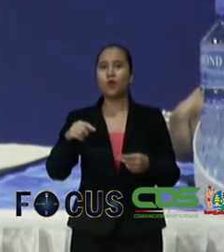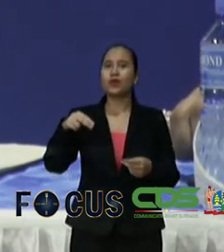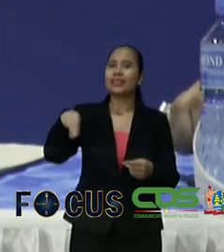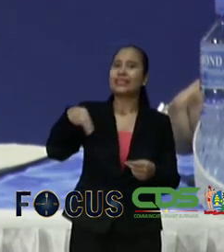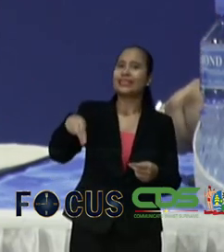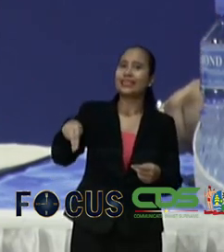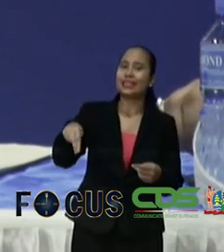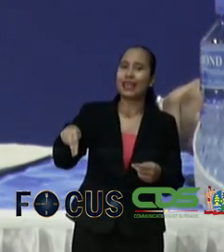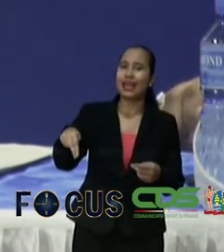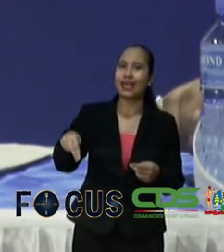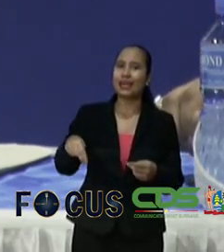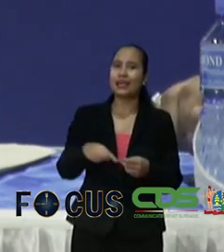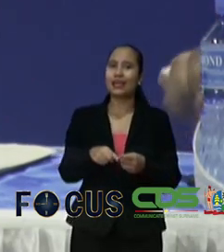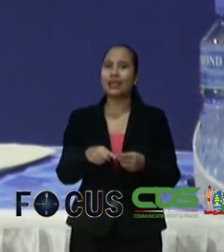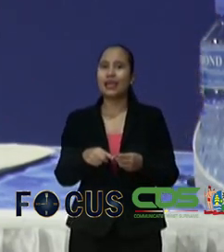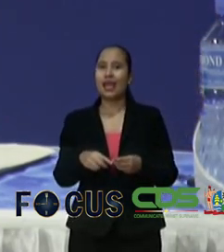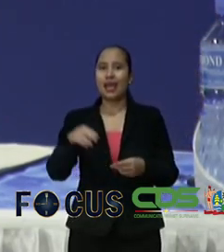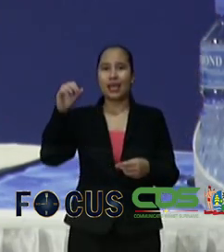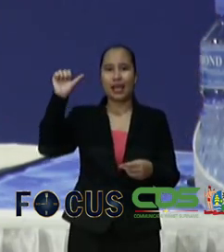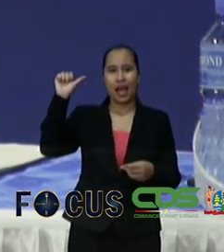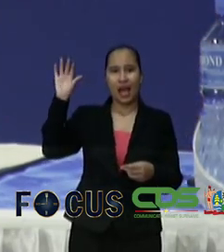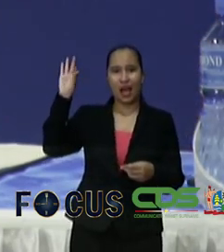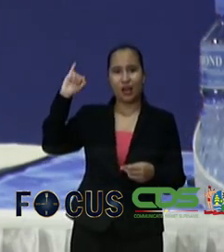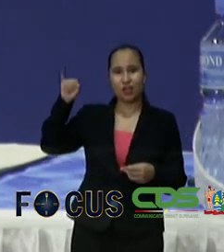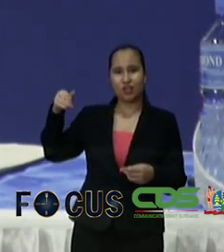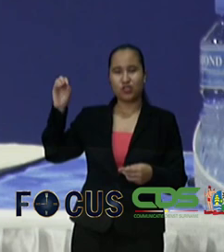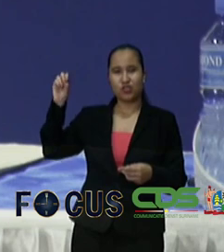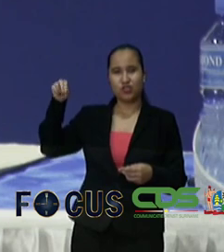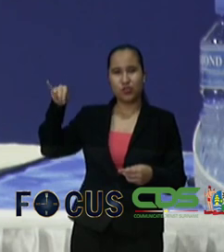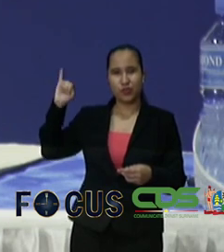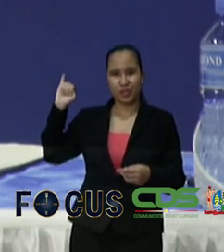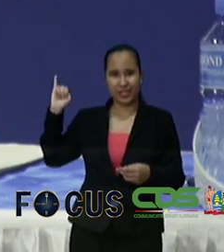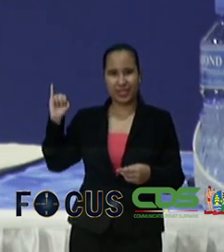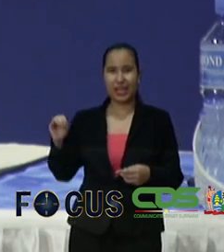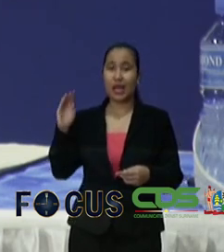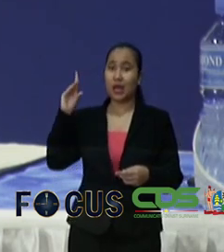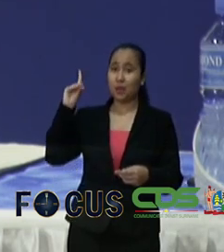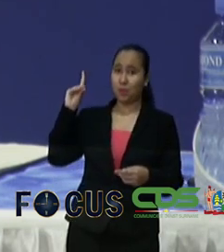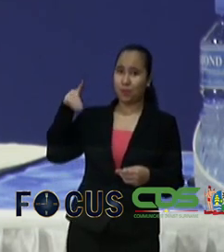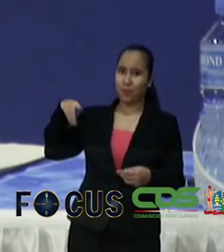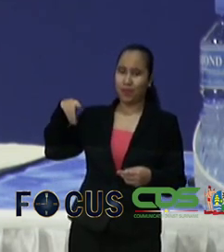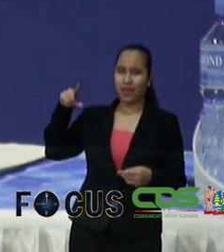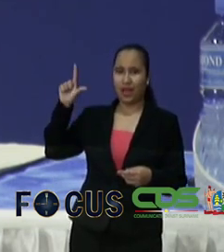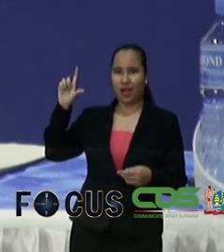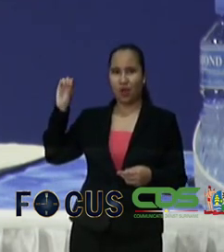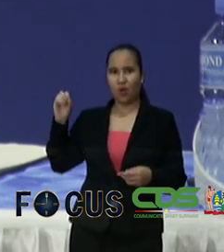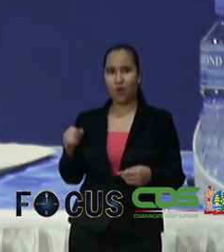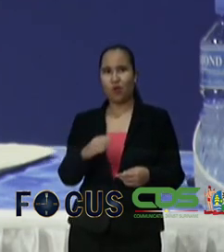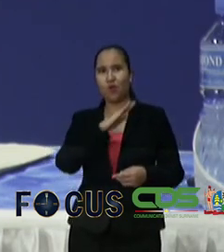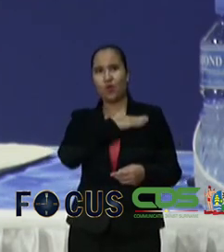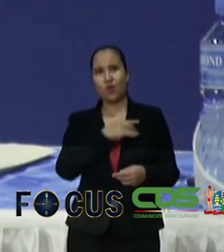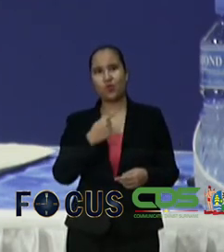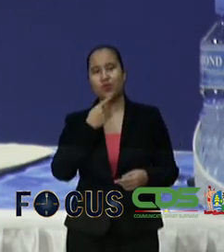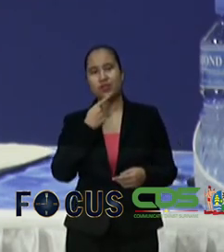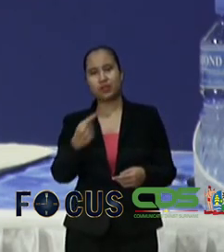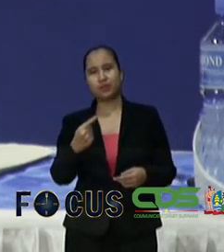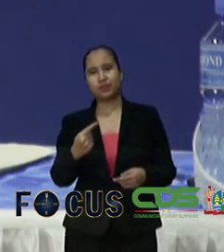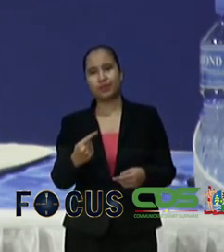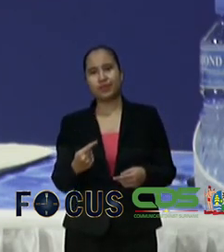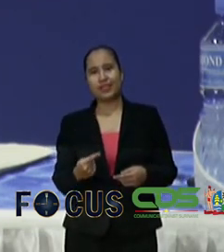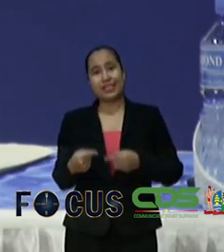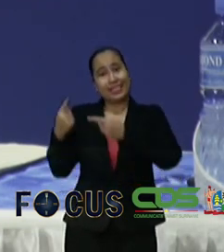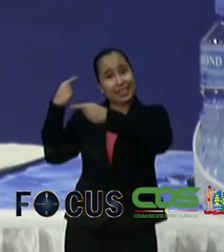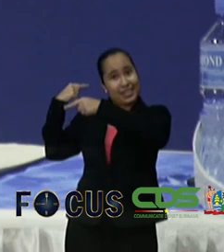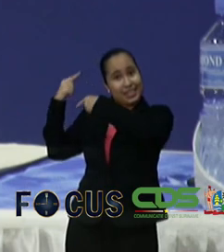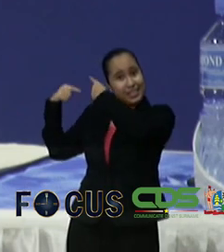Ook hierover hebben we gesproken. En de PLO heeft ook aangegeven de geschiedenis hoe deze prijs tot